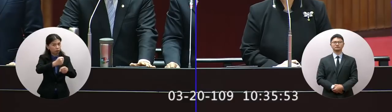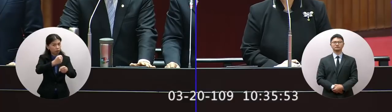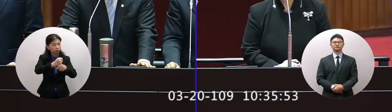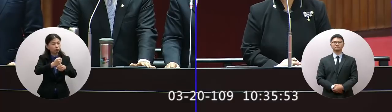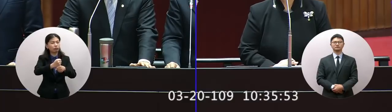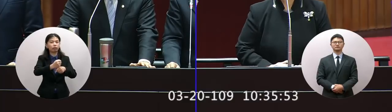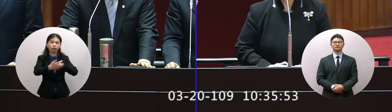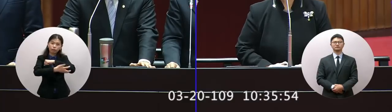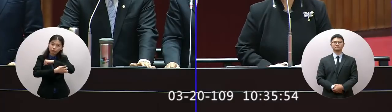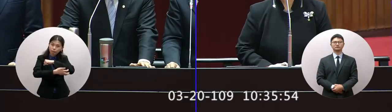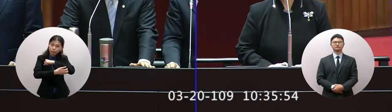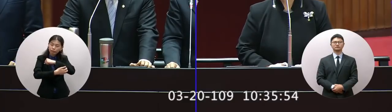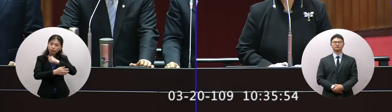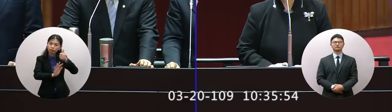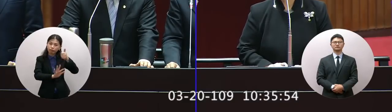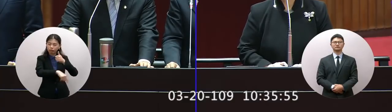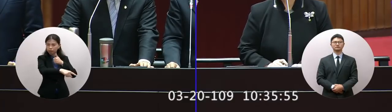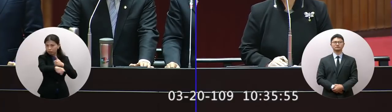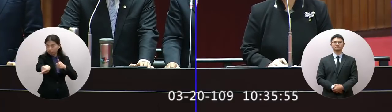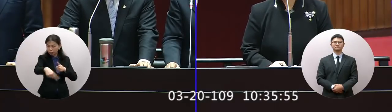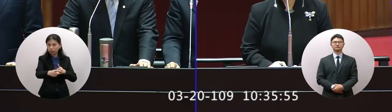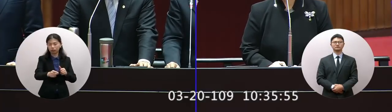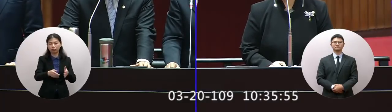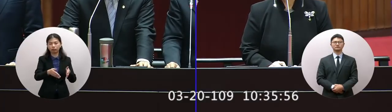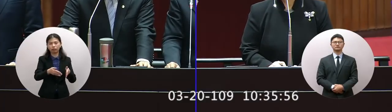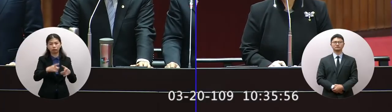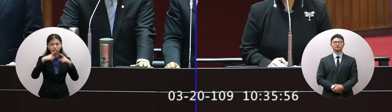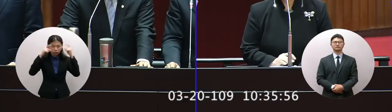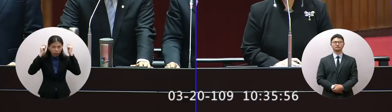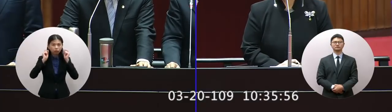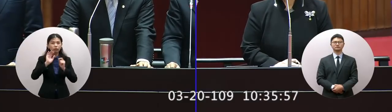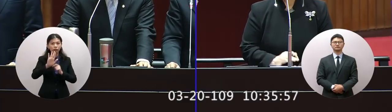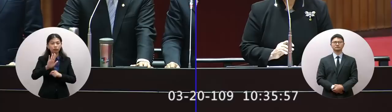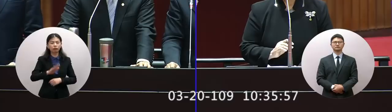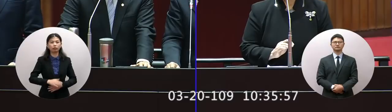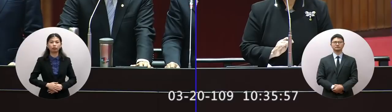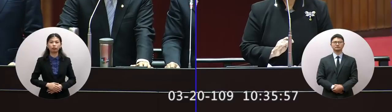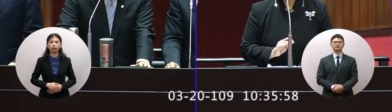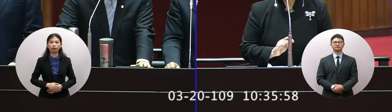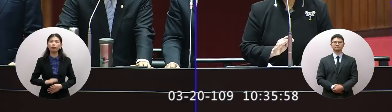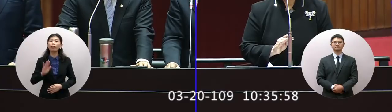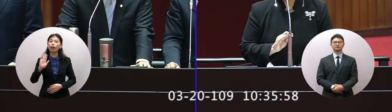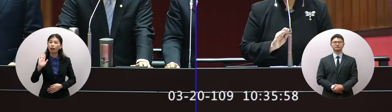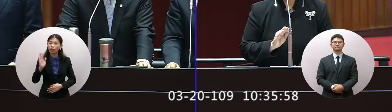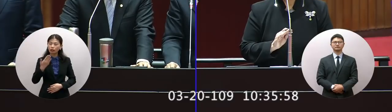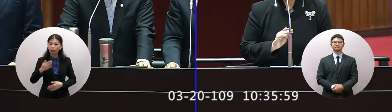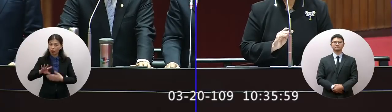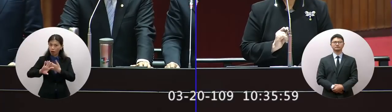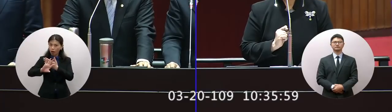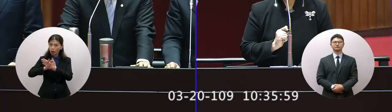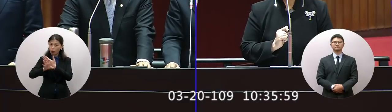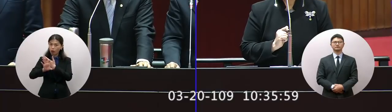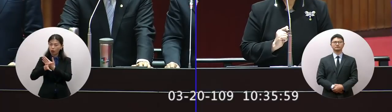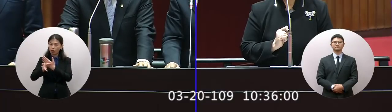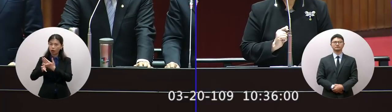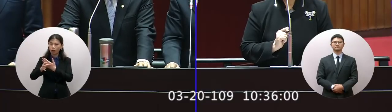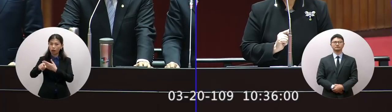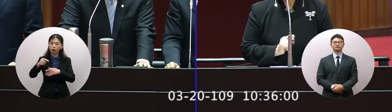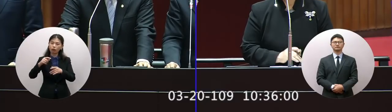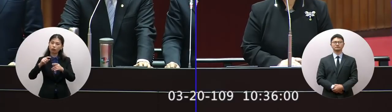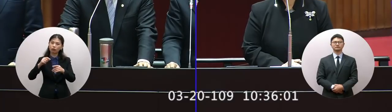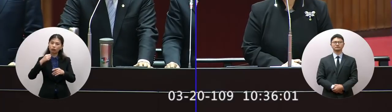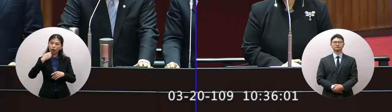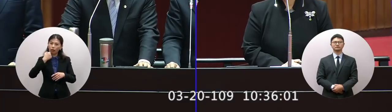員跟他的館宿都可以在這裡需要的水晶但是在外館我們的同胞跟